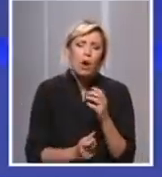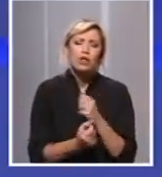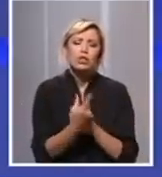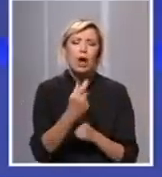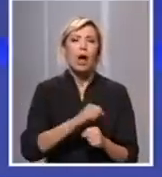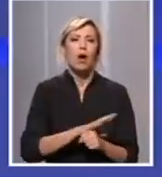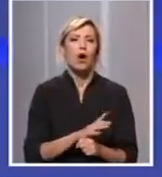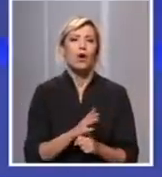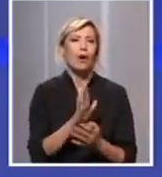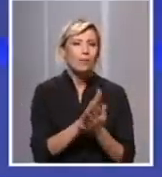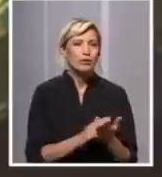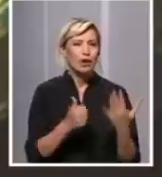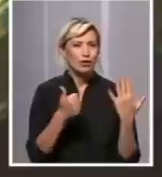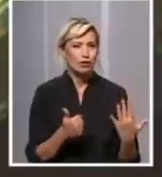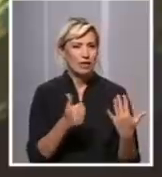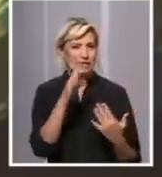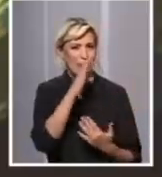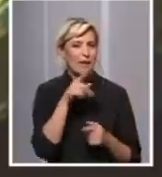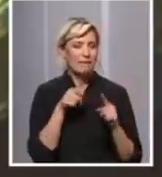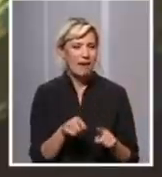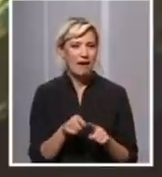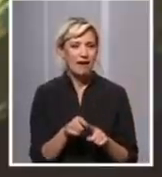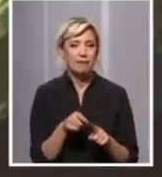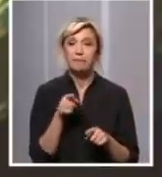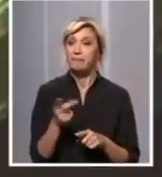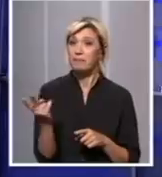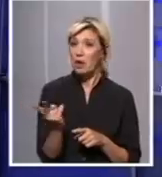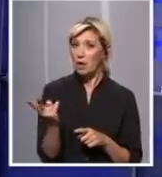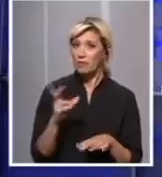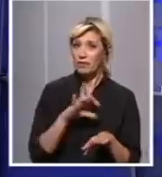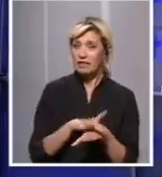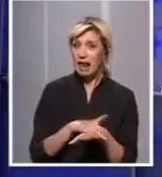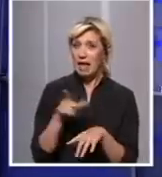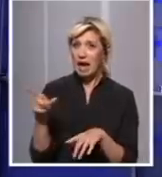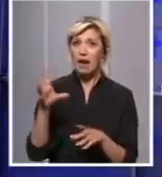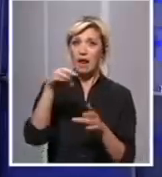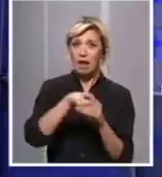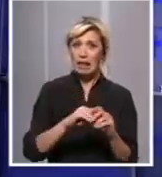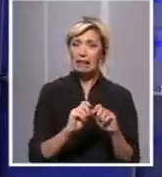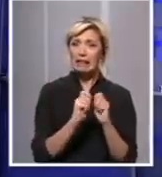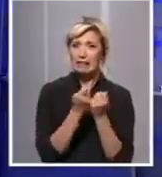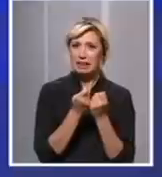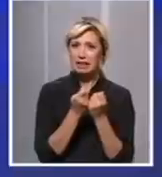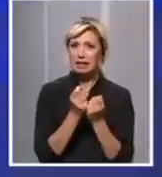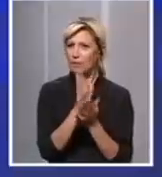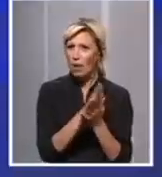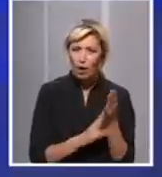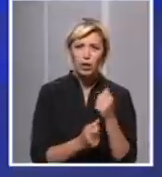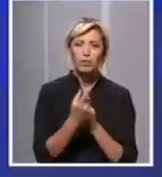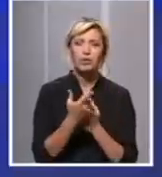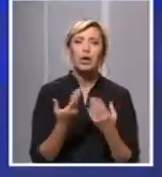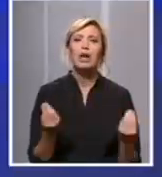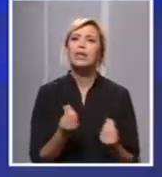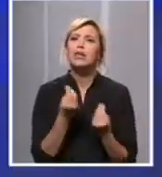marta. Vi ste lekari oboje, vi ste u ovom timu, da tako kažem, sve vreme od tad. Jeste li vi, šta ste vi u stvari novo